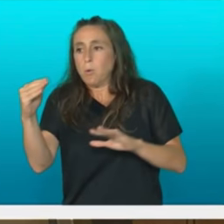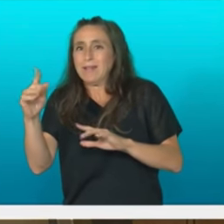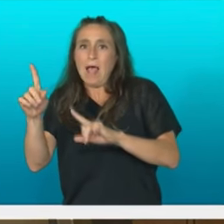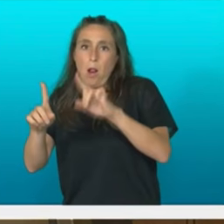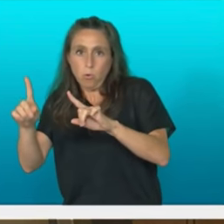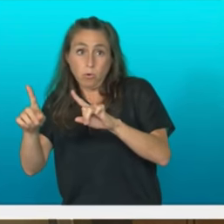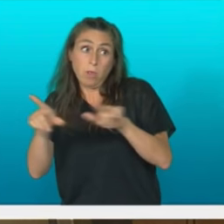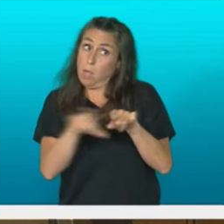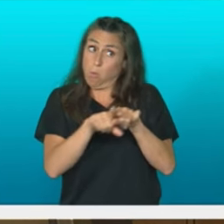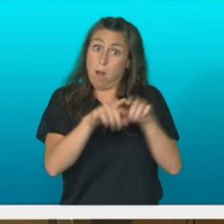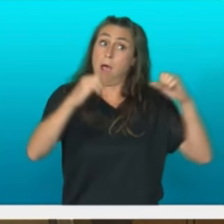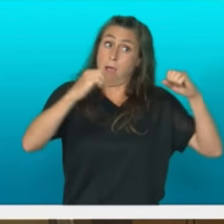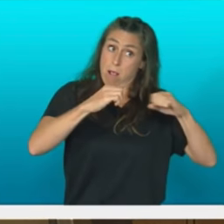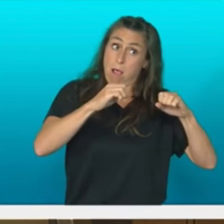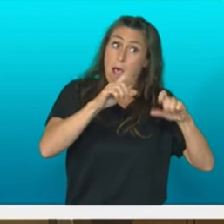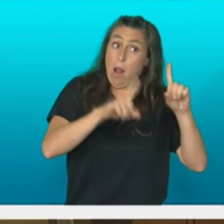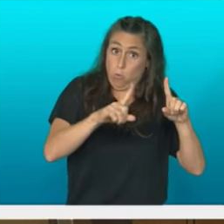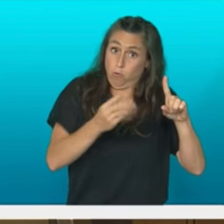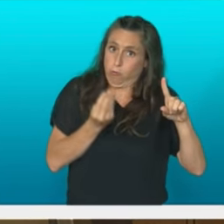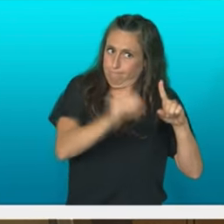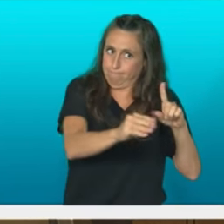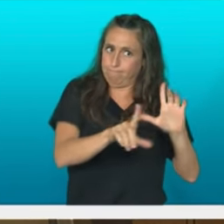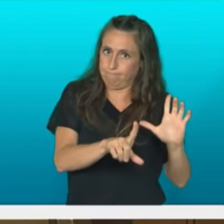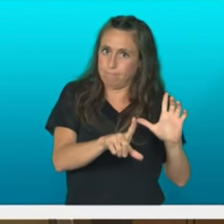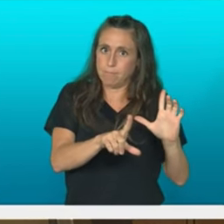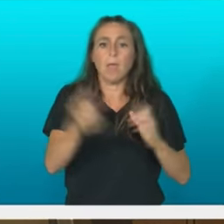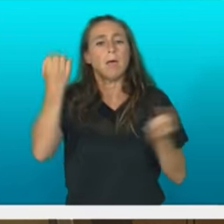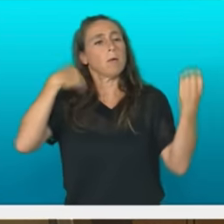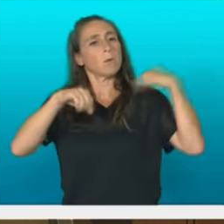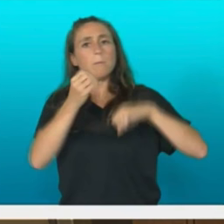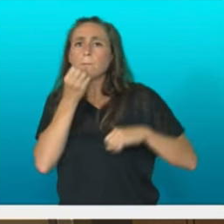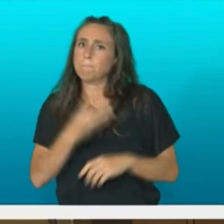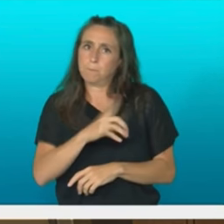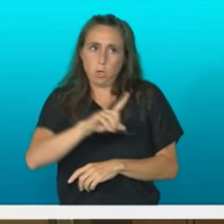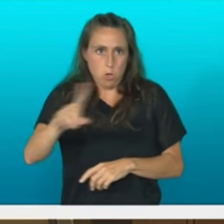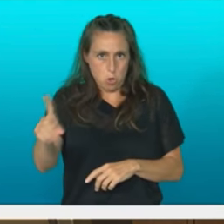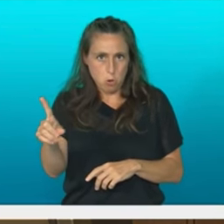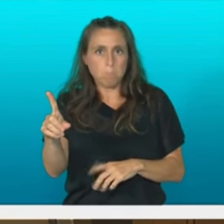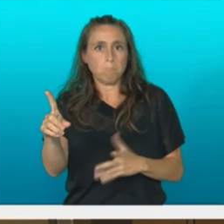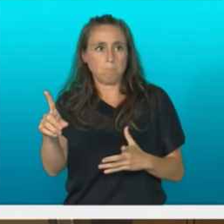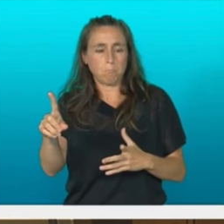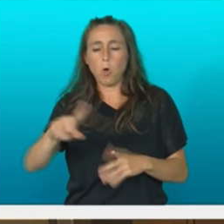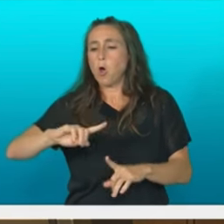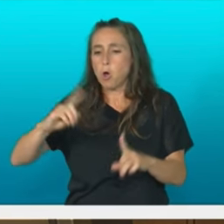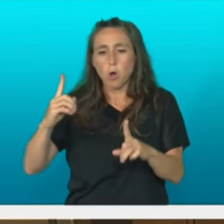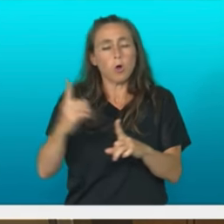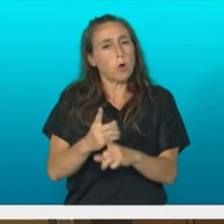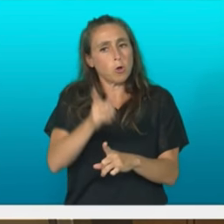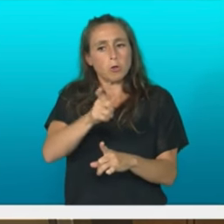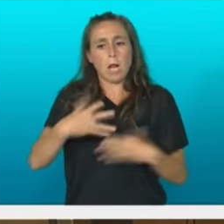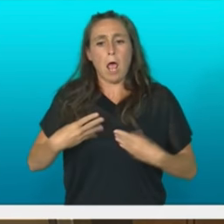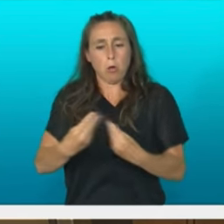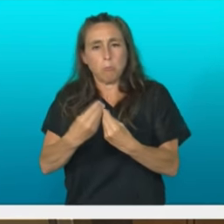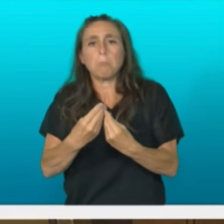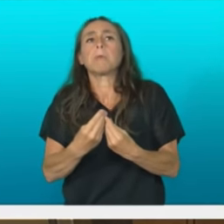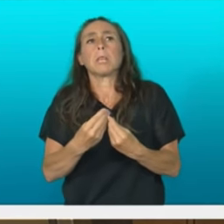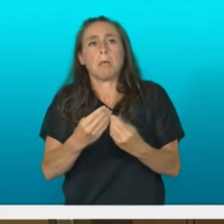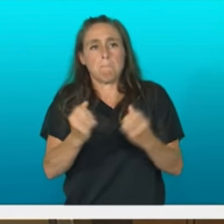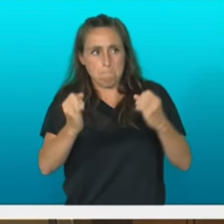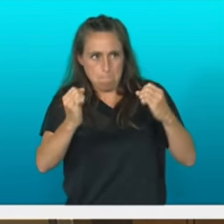eldu batzuek bezela, bide batez esan da, portaera desegokiak, inzibikoak, oso desegokiak izan dituztena.